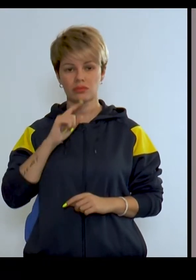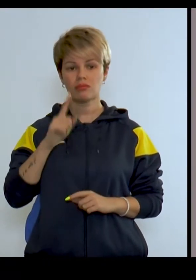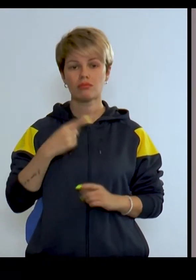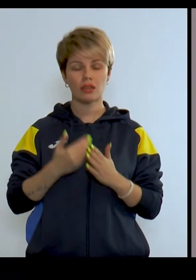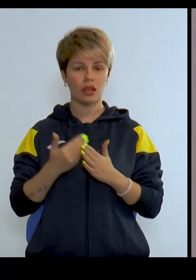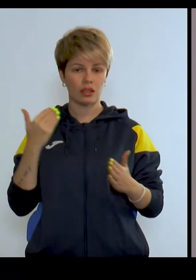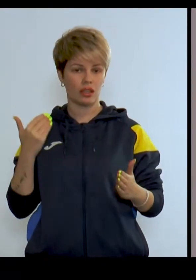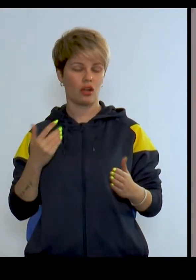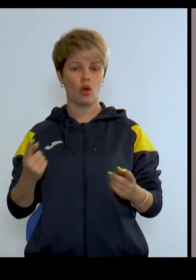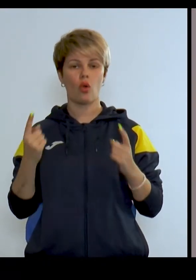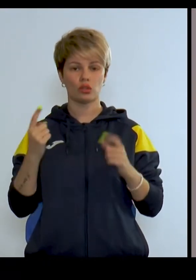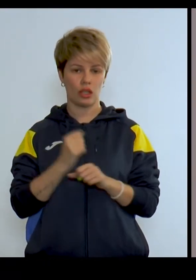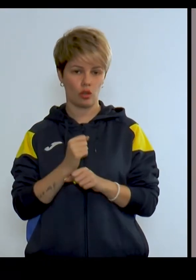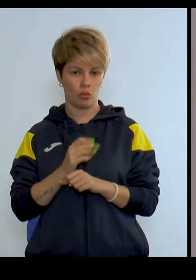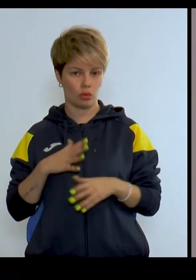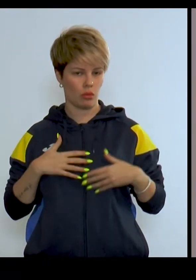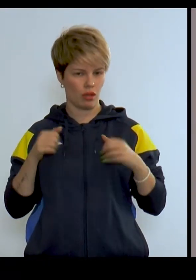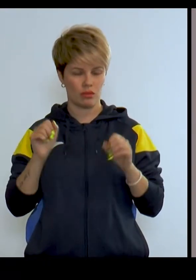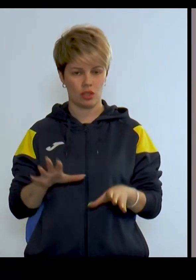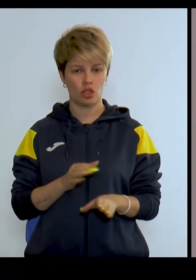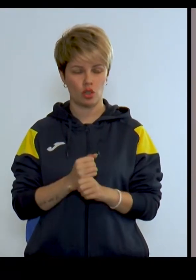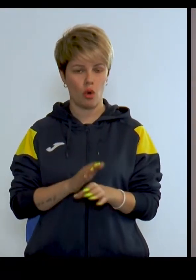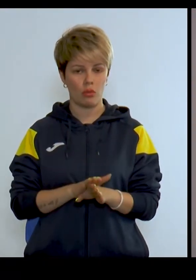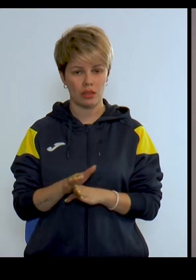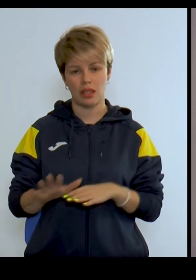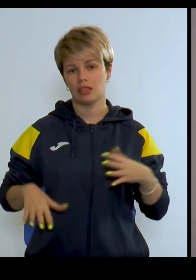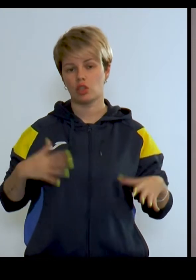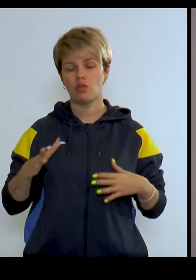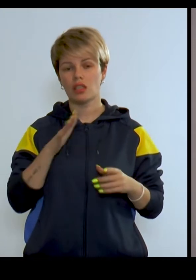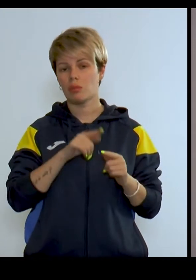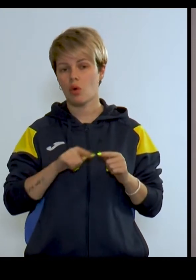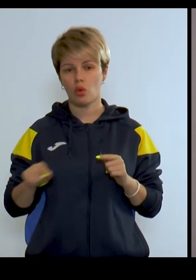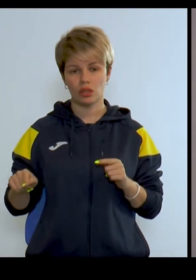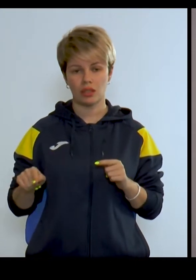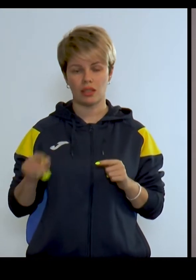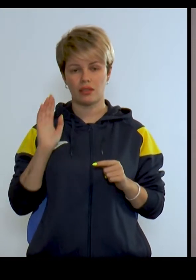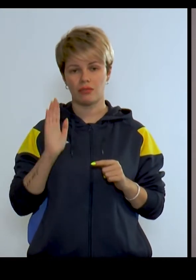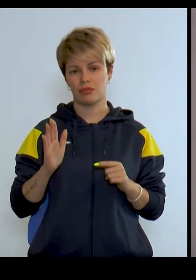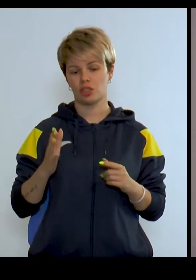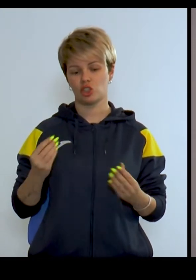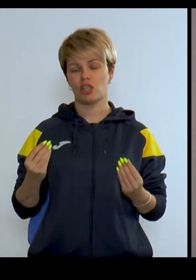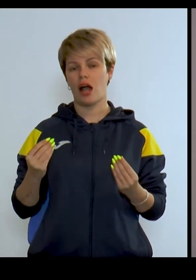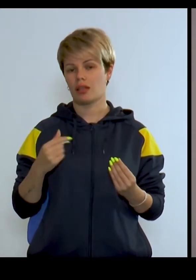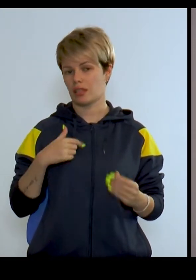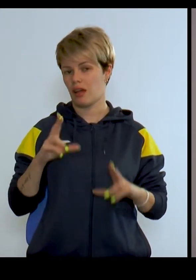просто колосальна робота була зроблена Тренування проходили в шикарних, я вважаю,